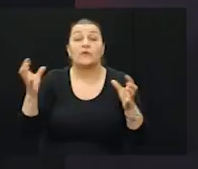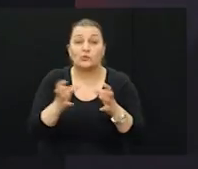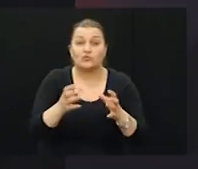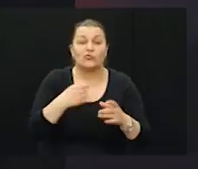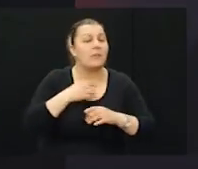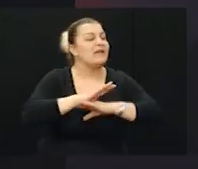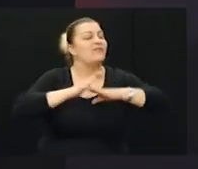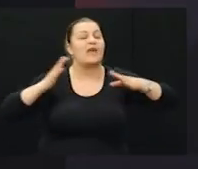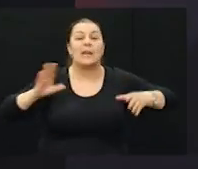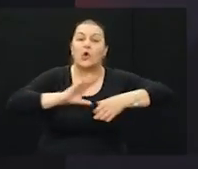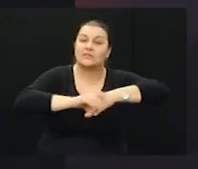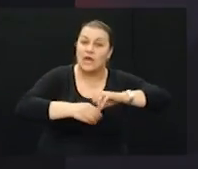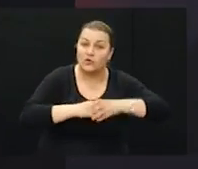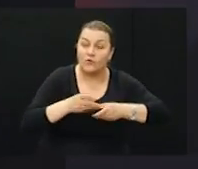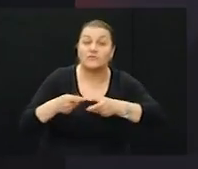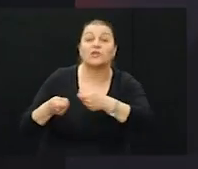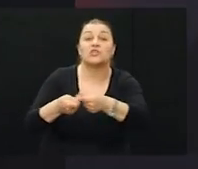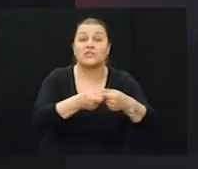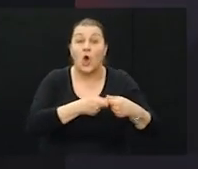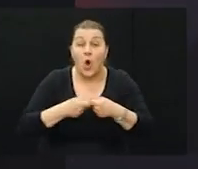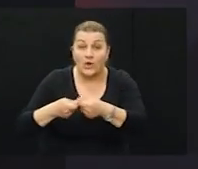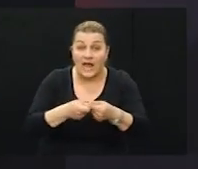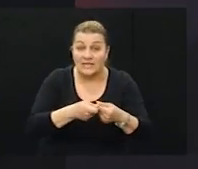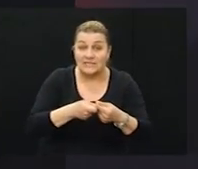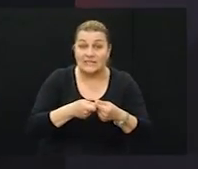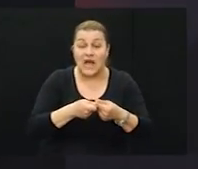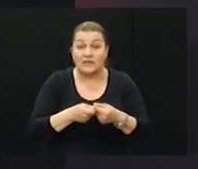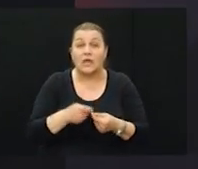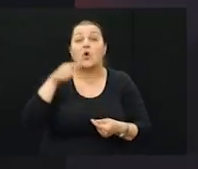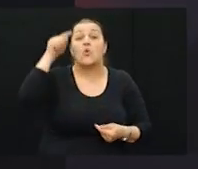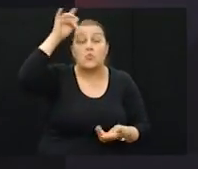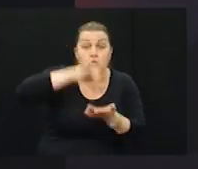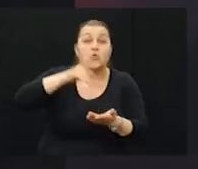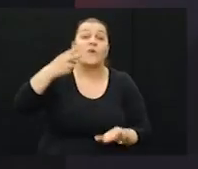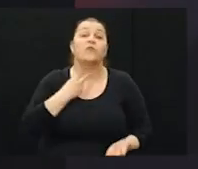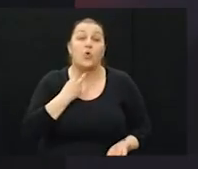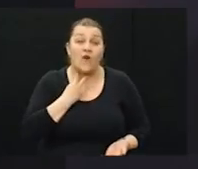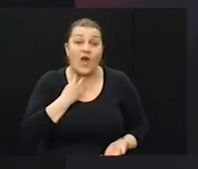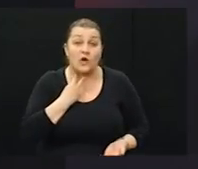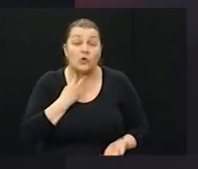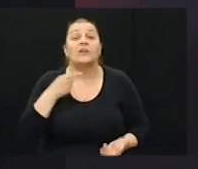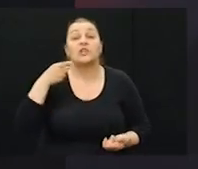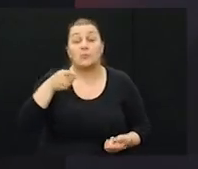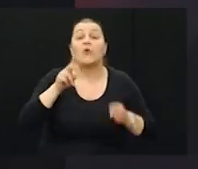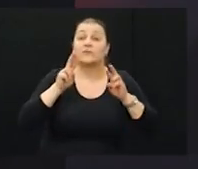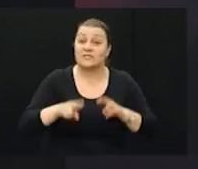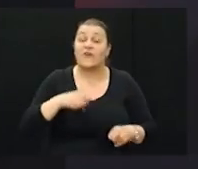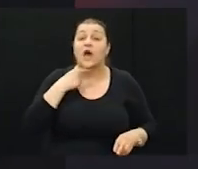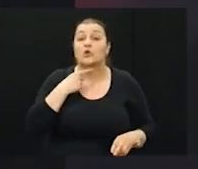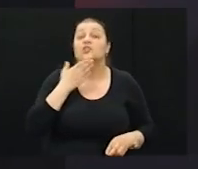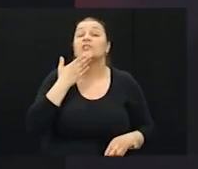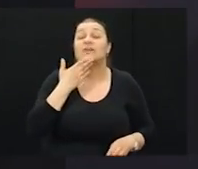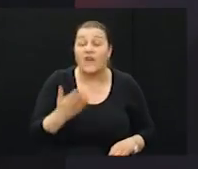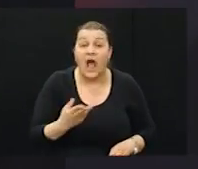zaista reći da će se alka organizirati i uprizoriti u Vukovaru i da ćemo time zaista reći